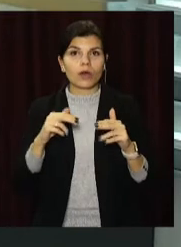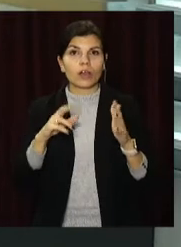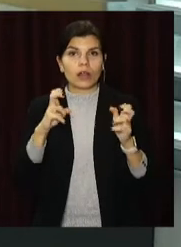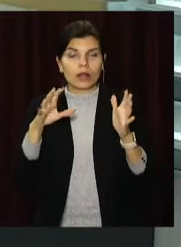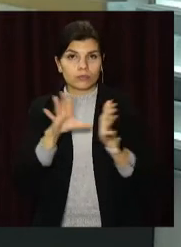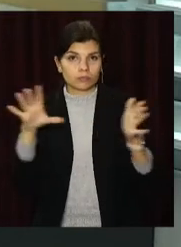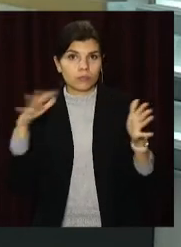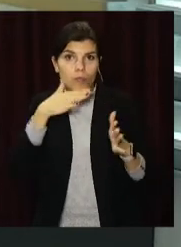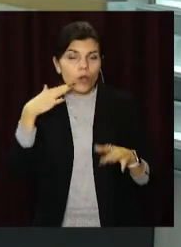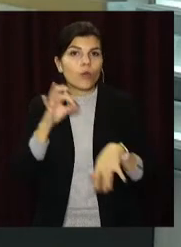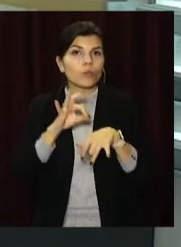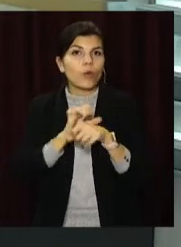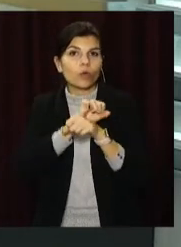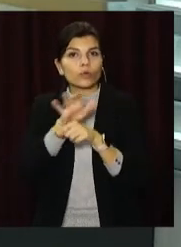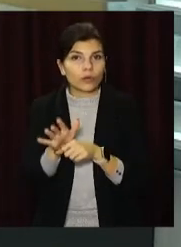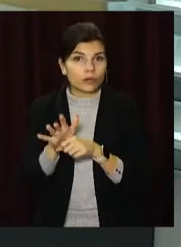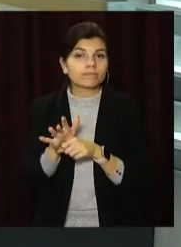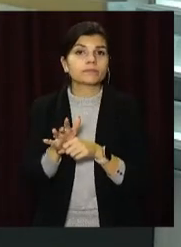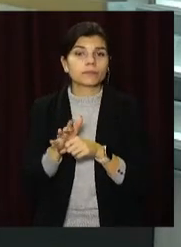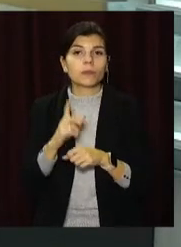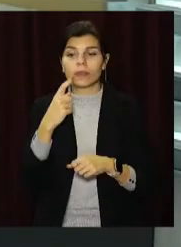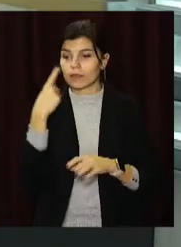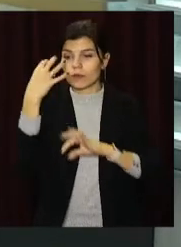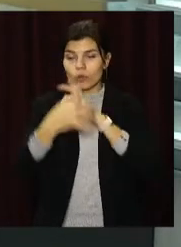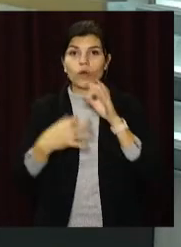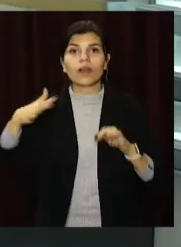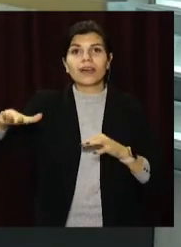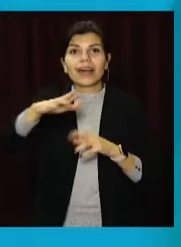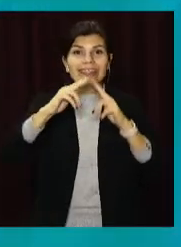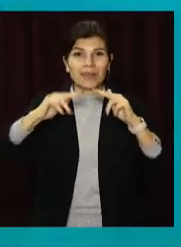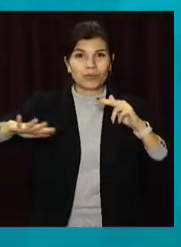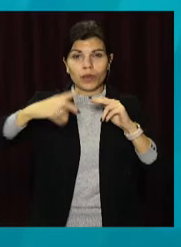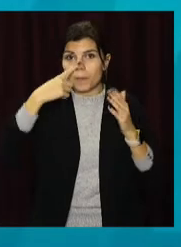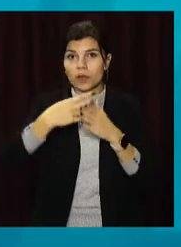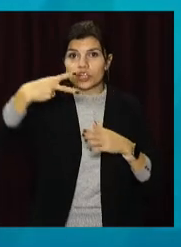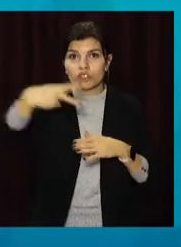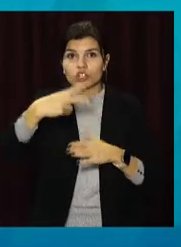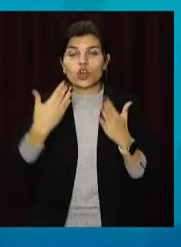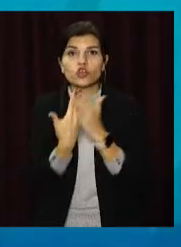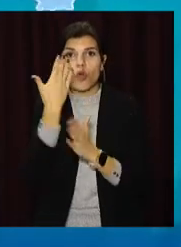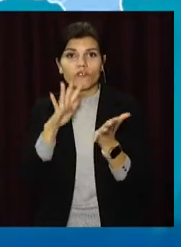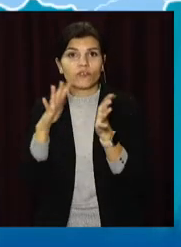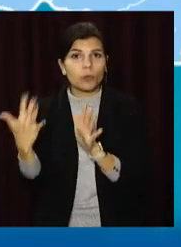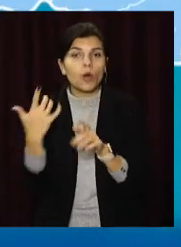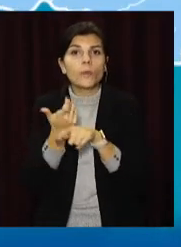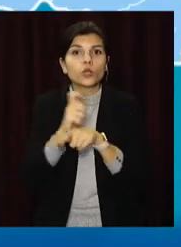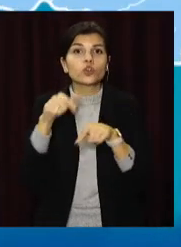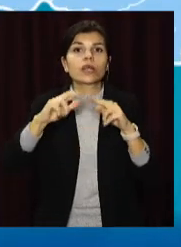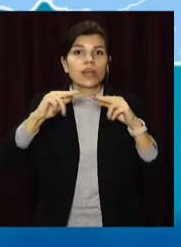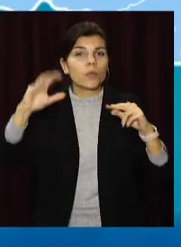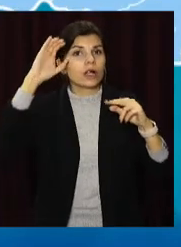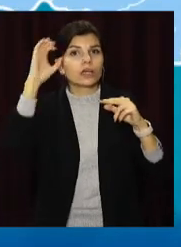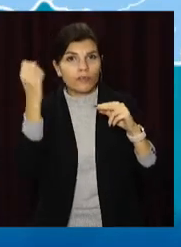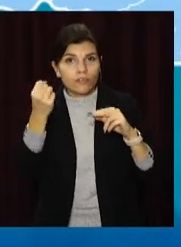антилідерів за кількістю захворілих на коронавірус. За останню добу в регіоні майже дві тисячі нових випадків. Найбільше у Дніпрі,